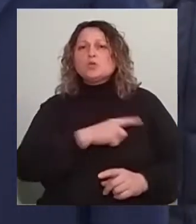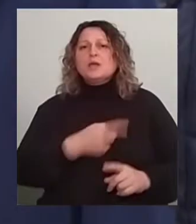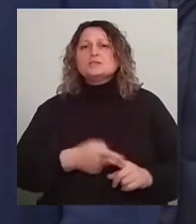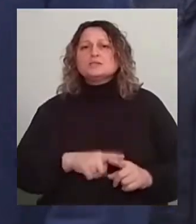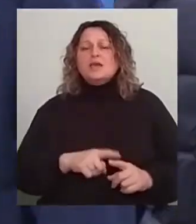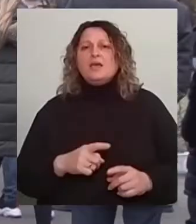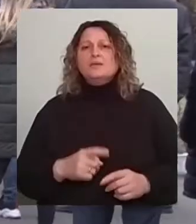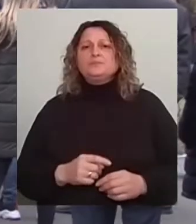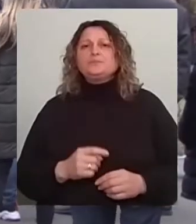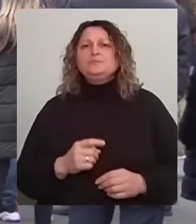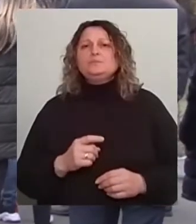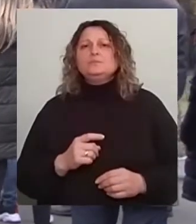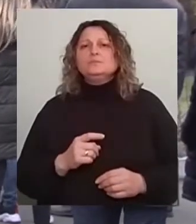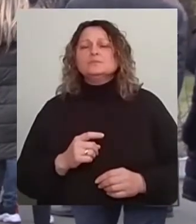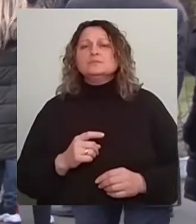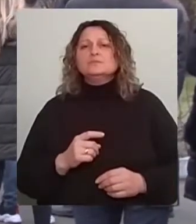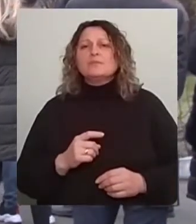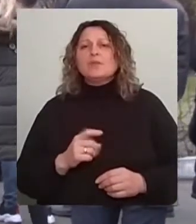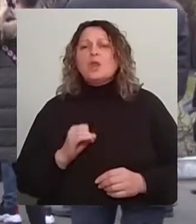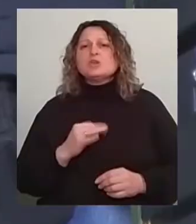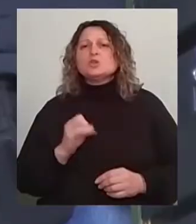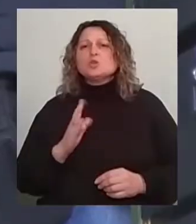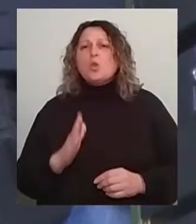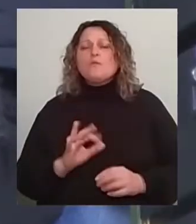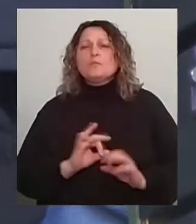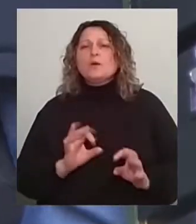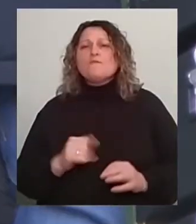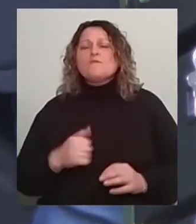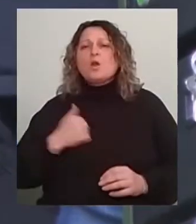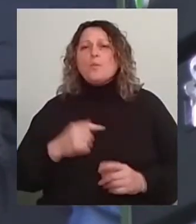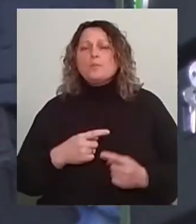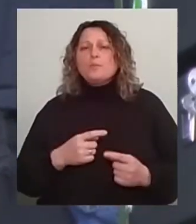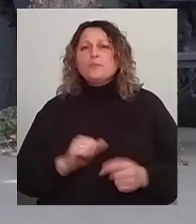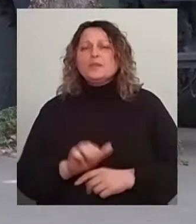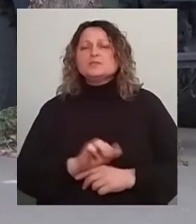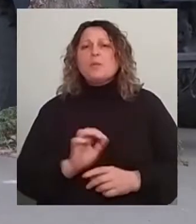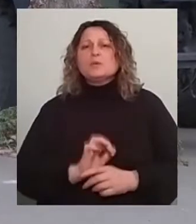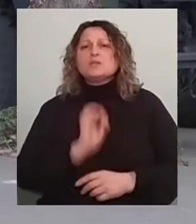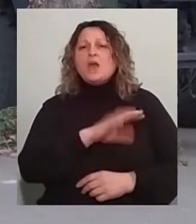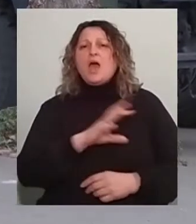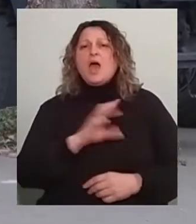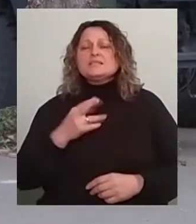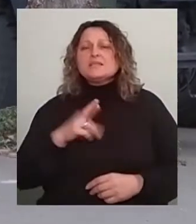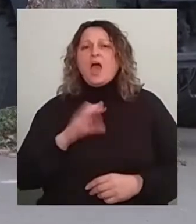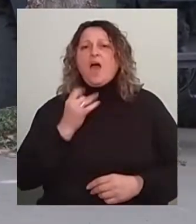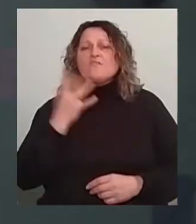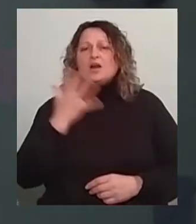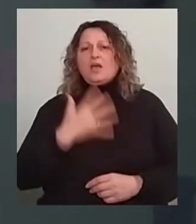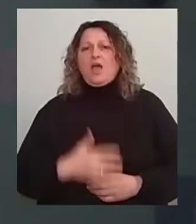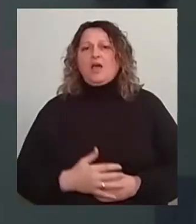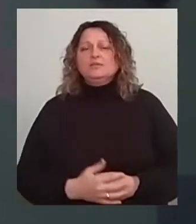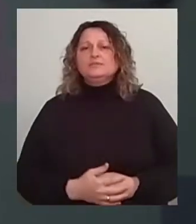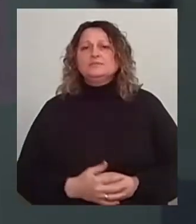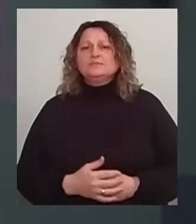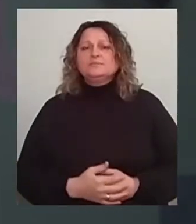словами директора телекарту Олексія Козлова, виробництво постачає військову техніку України, Азії та Африки. Олександра Мельниченко, Андрій Козюра.